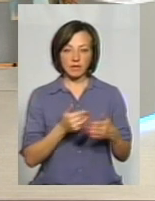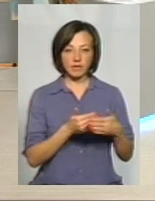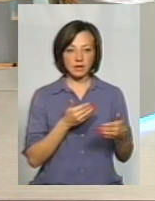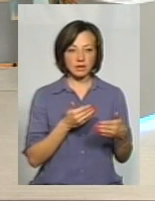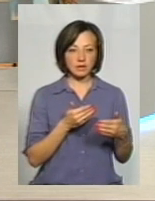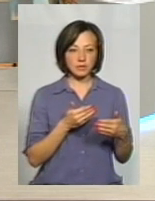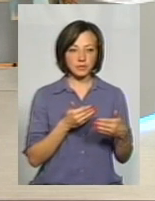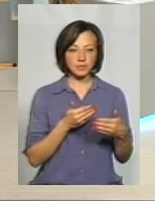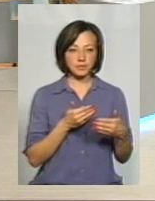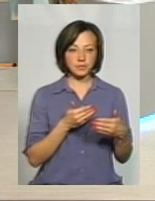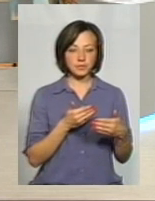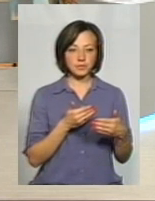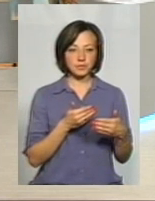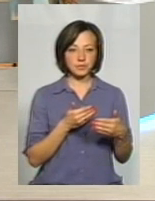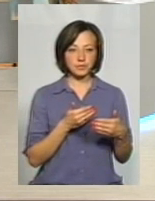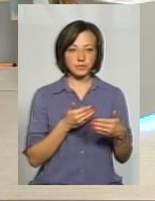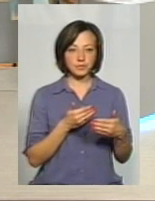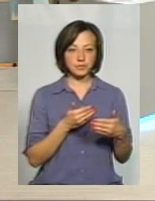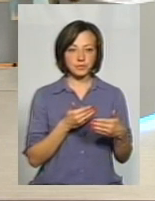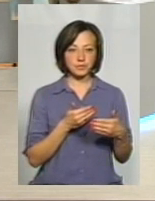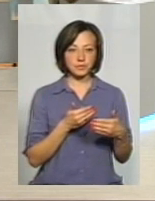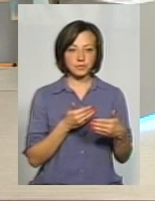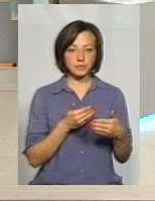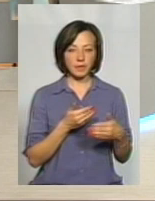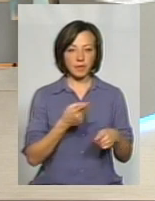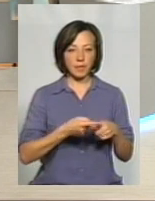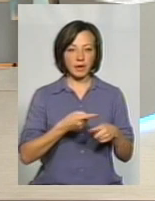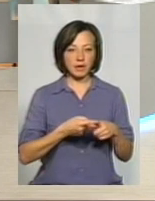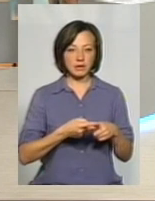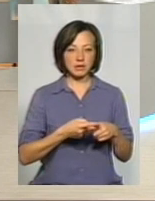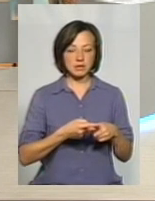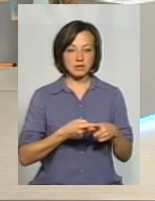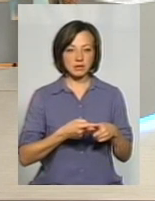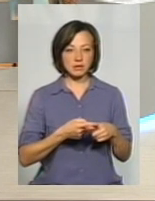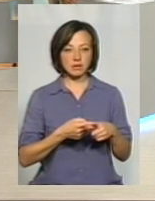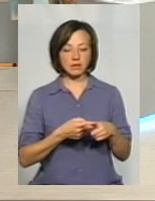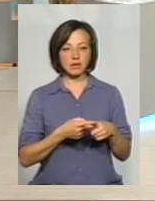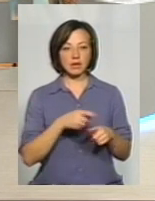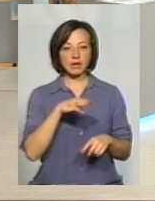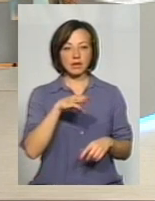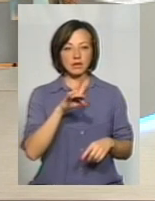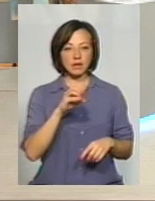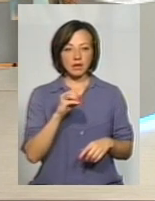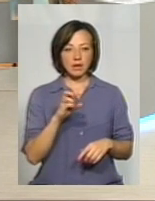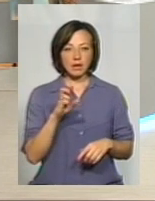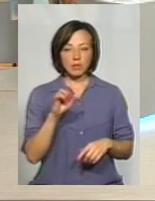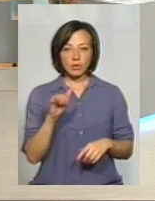перехрестя Трибухівці-Головчинці